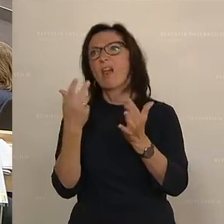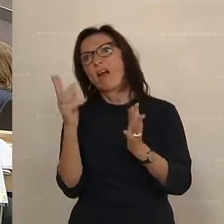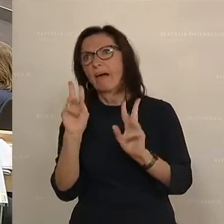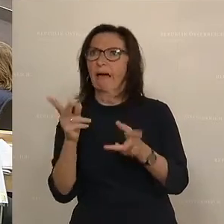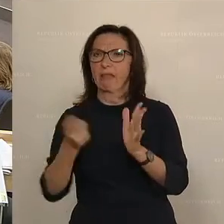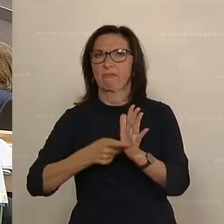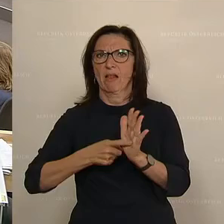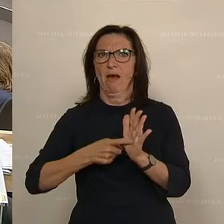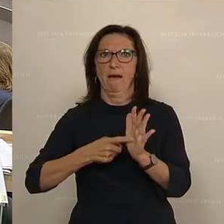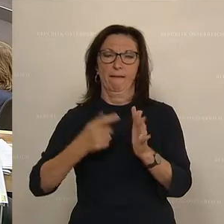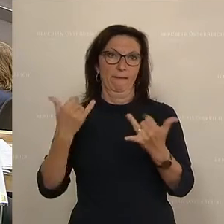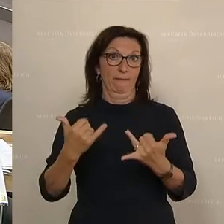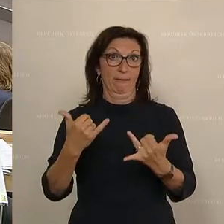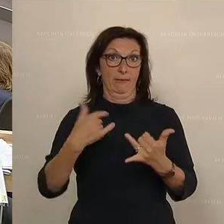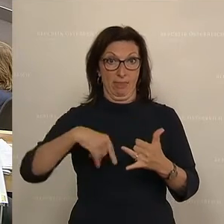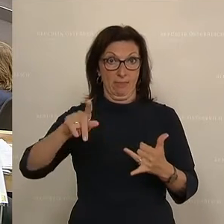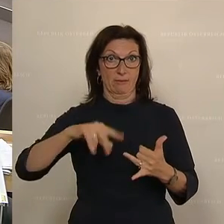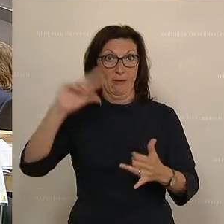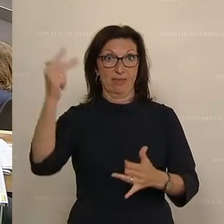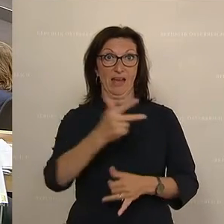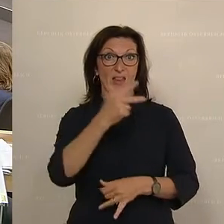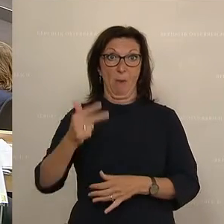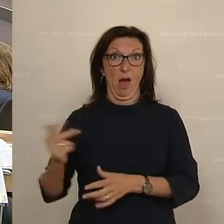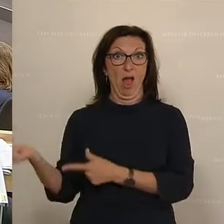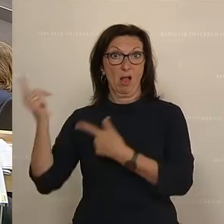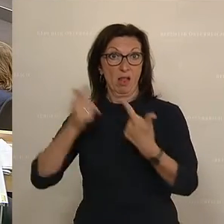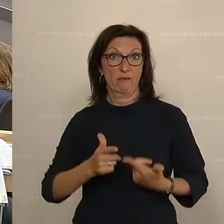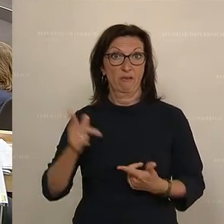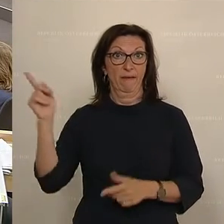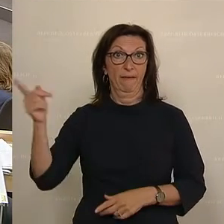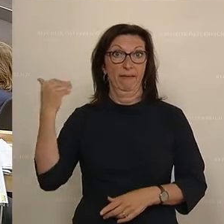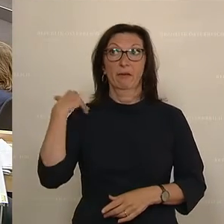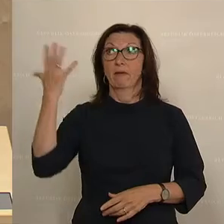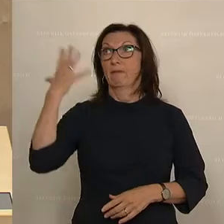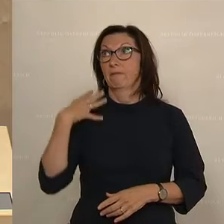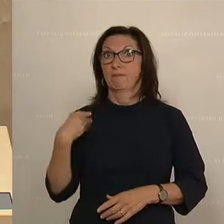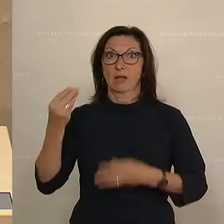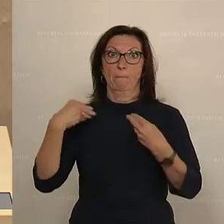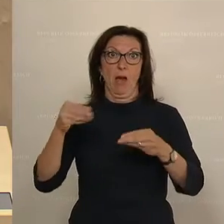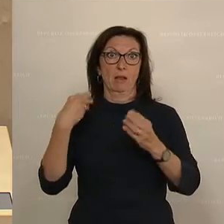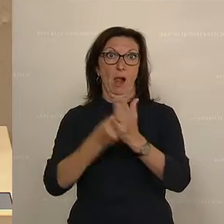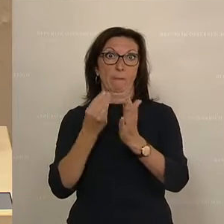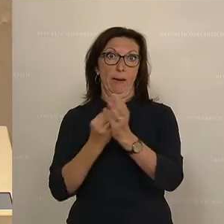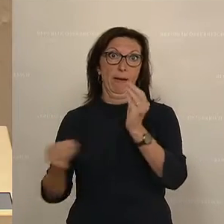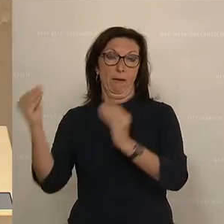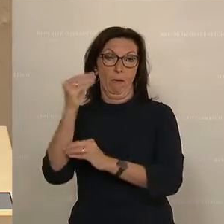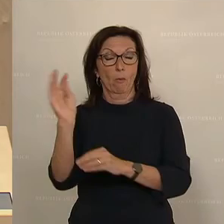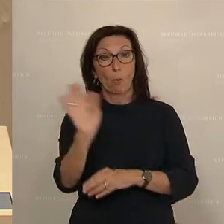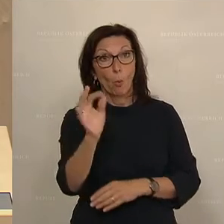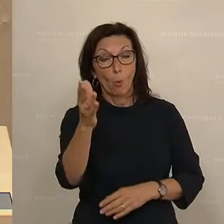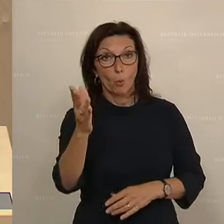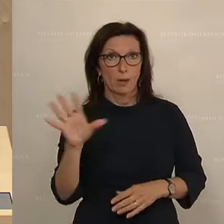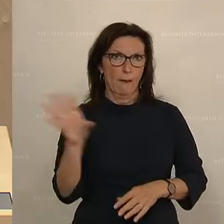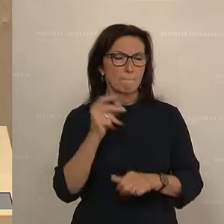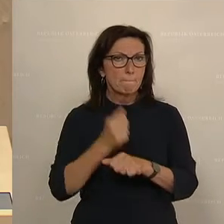bereits zum dritten Mal in dieser Woche die Lieferantin oder der Lieferant eine Preiserhöhung durchführen hat müssen. Oder dann, wenn